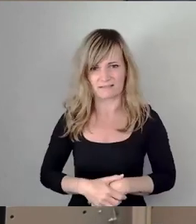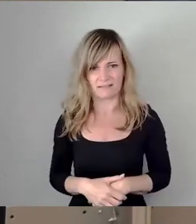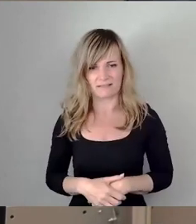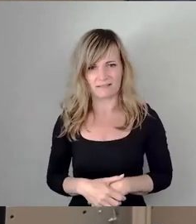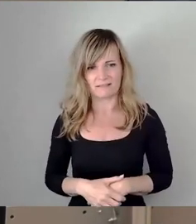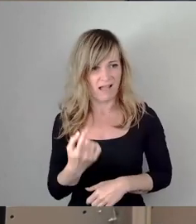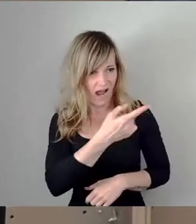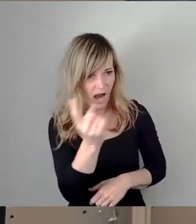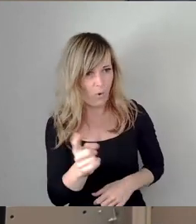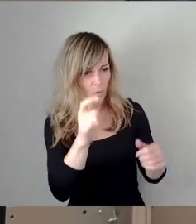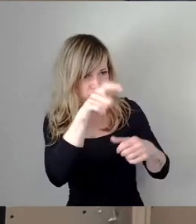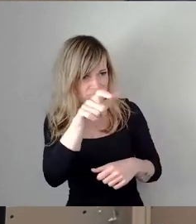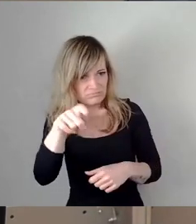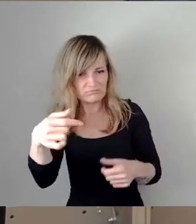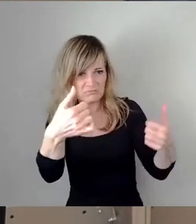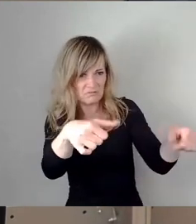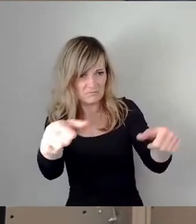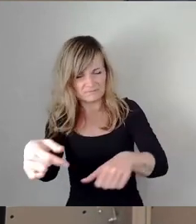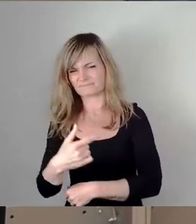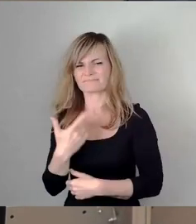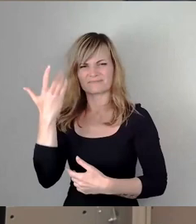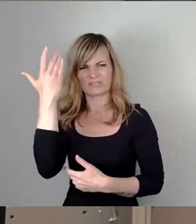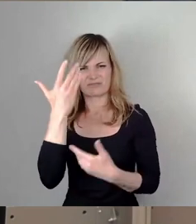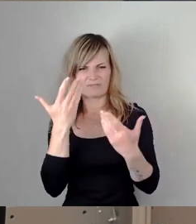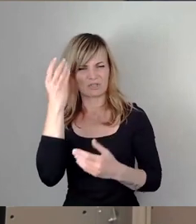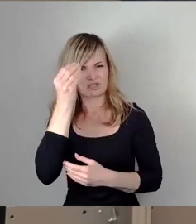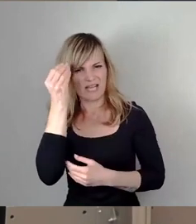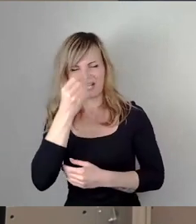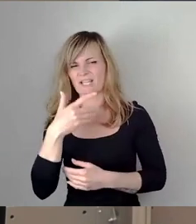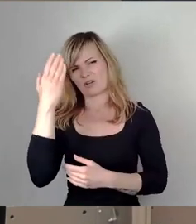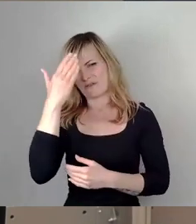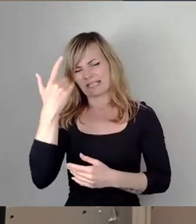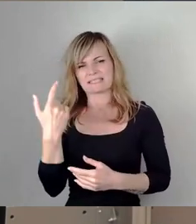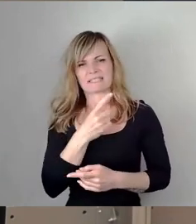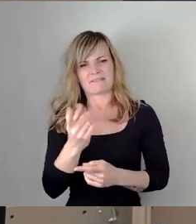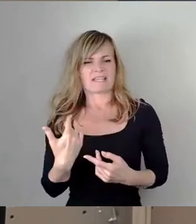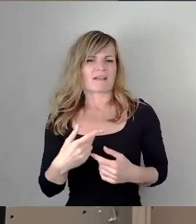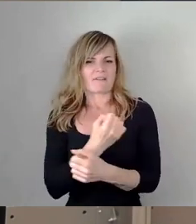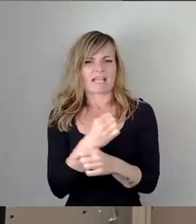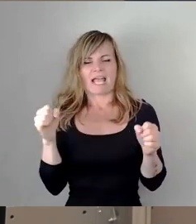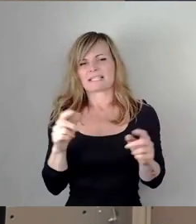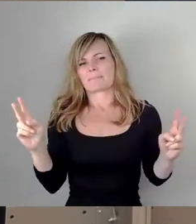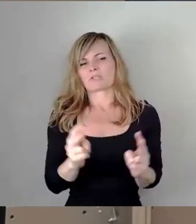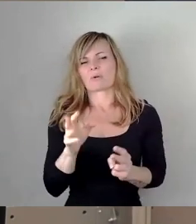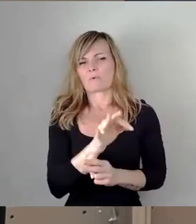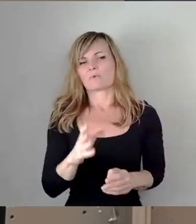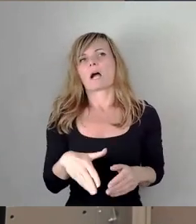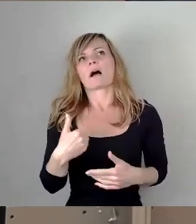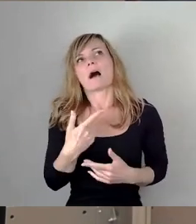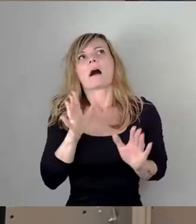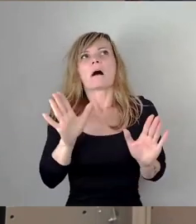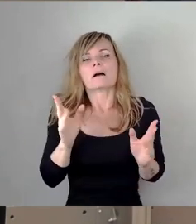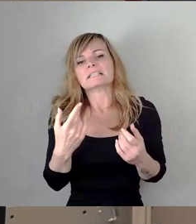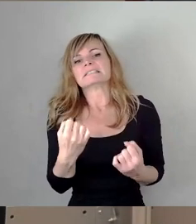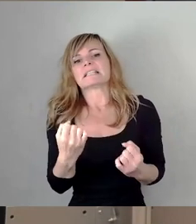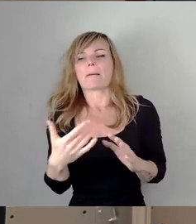aufzunötigen, ist schwachsinniger Scheinaktionismus mit Freiheitsbeschränkungen für angebliche Sicherheit. Weil im